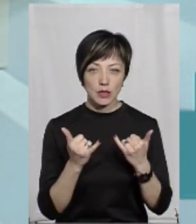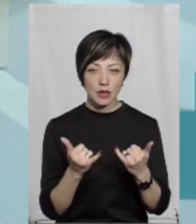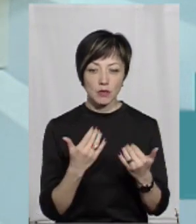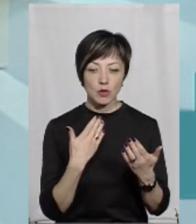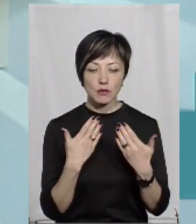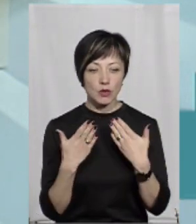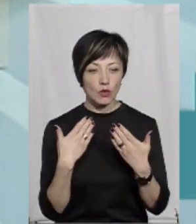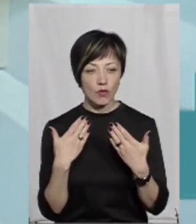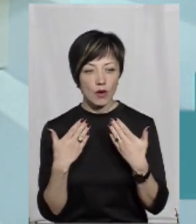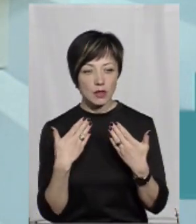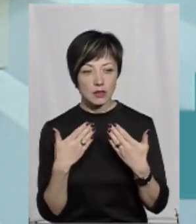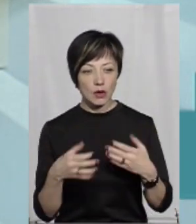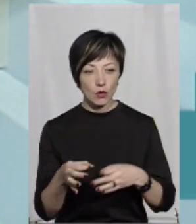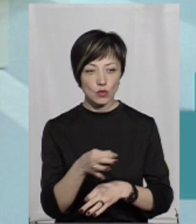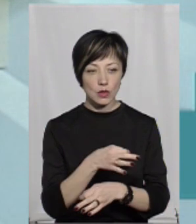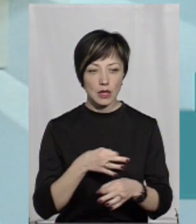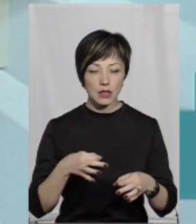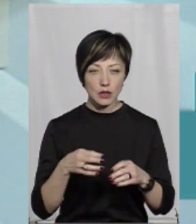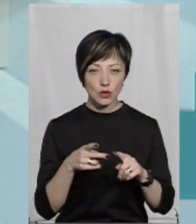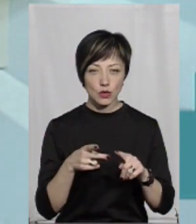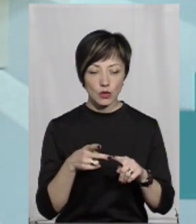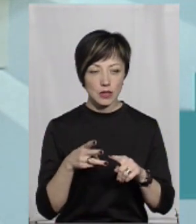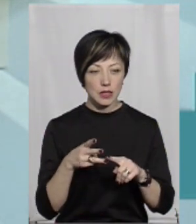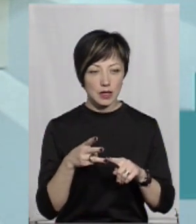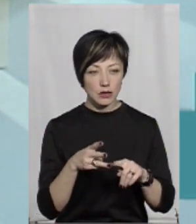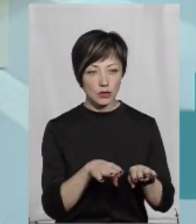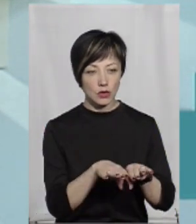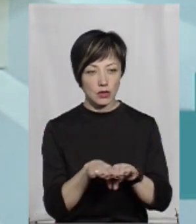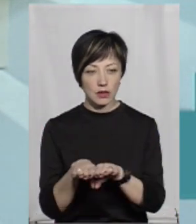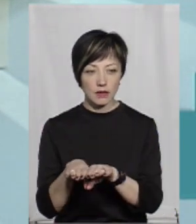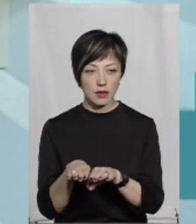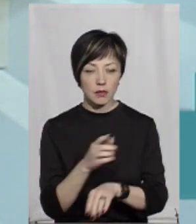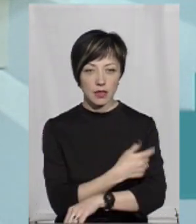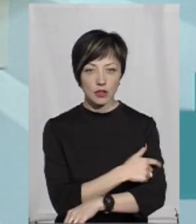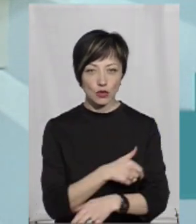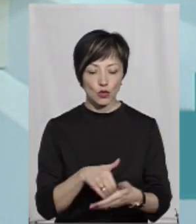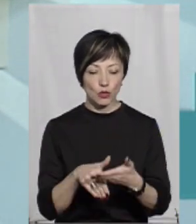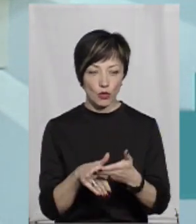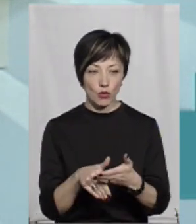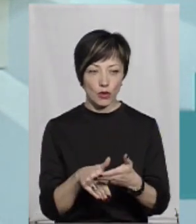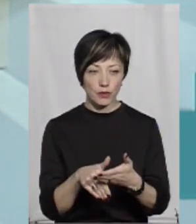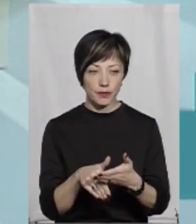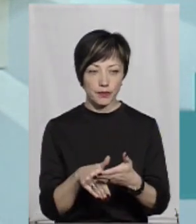поспілкуватися або отримувати консультації другого рівня або третього рівня медичної допомоги.